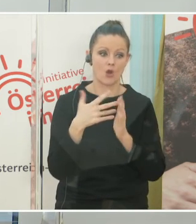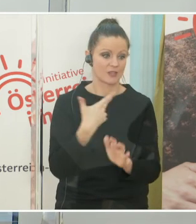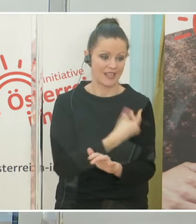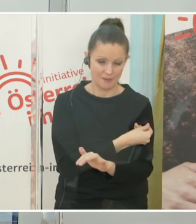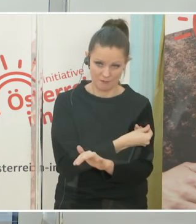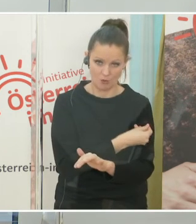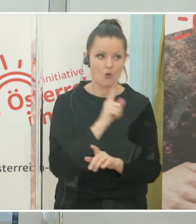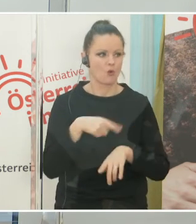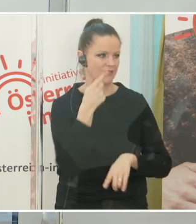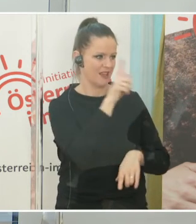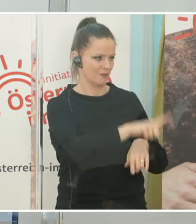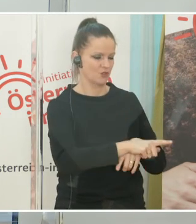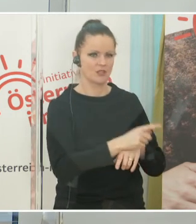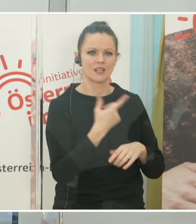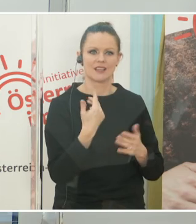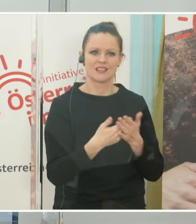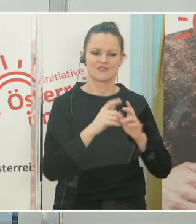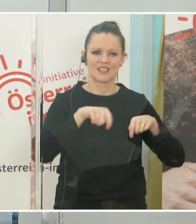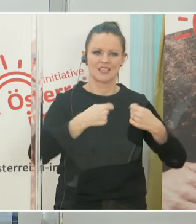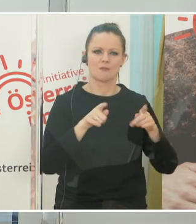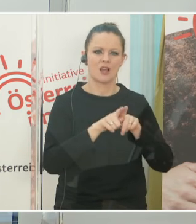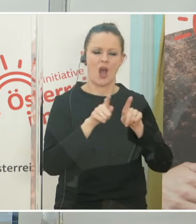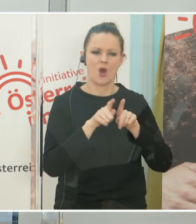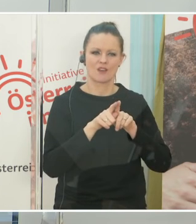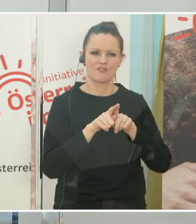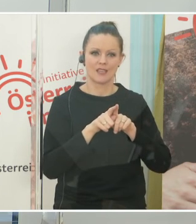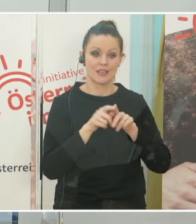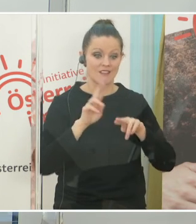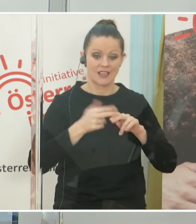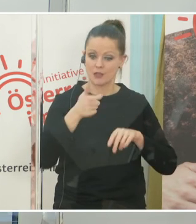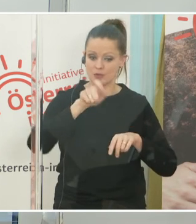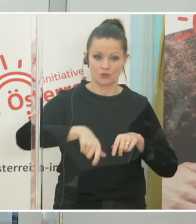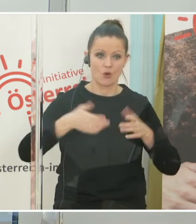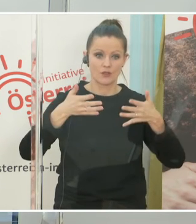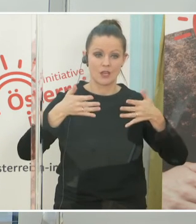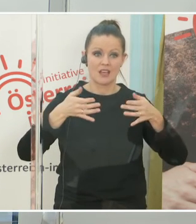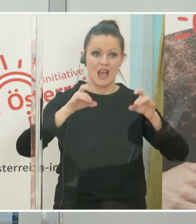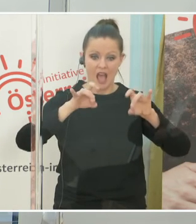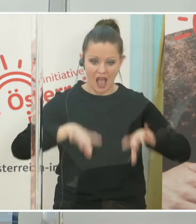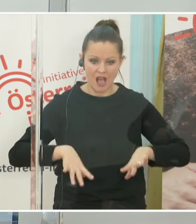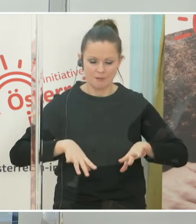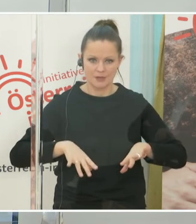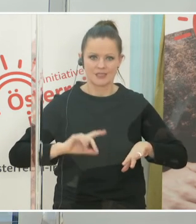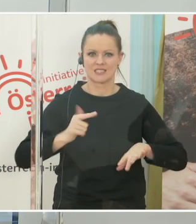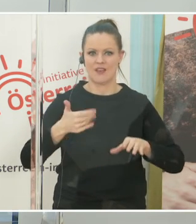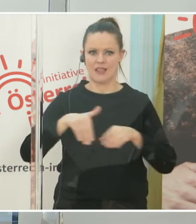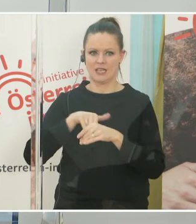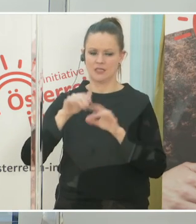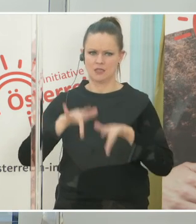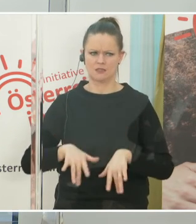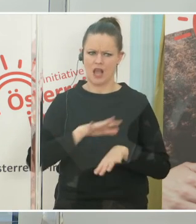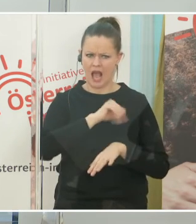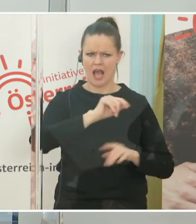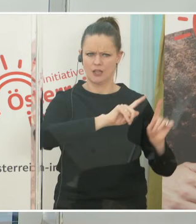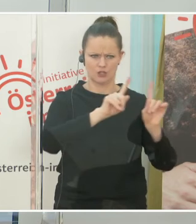man idealerweise natürlich eine Backup-Liste machen, sodass man sagt, wenn jemand ausgefallen ist, dass das jemand Zweiter ist. Das haben die ganzen Stellen